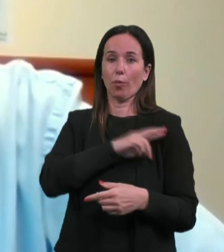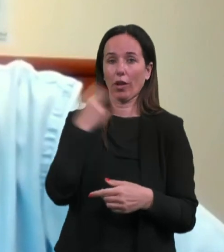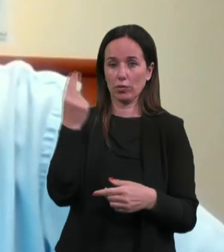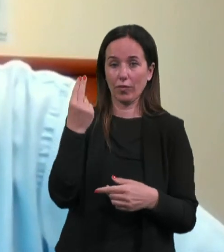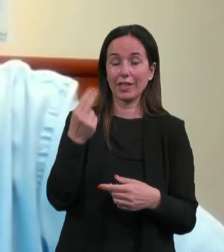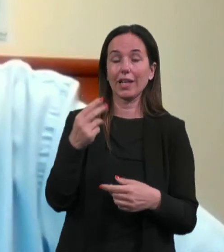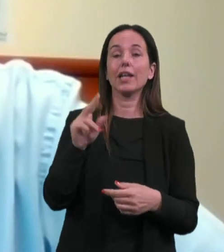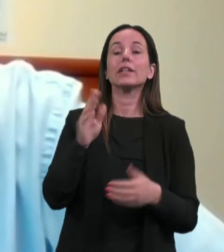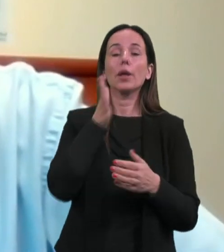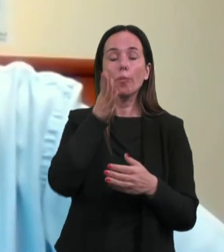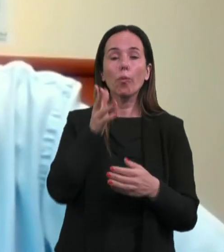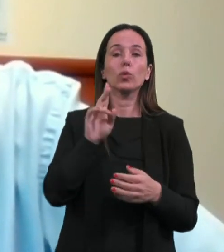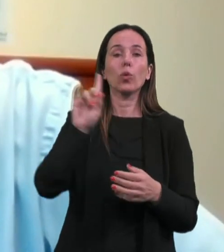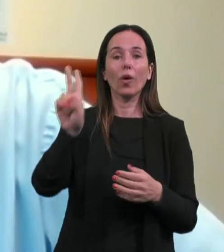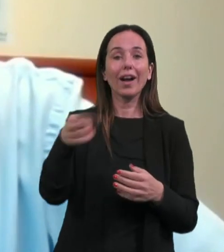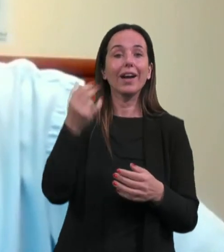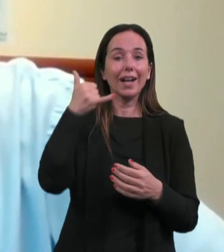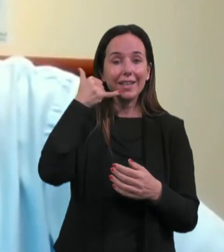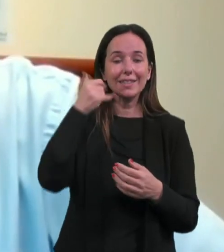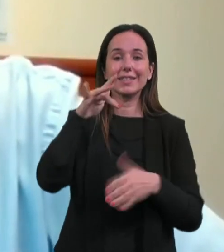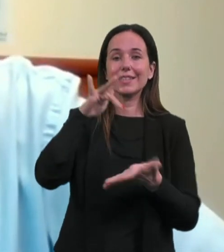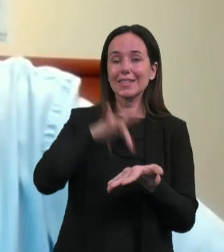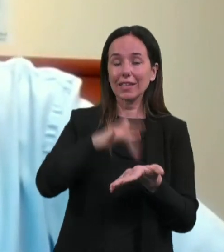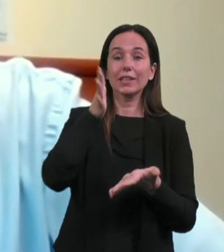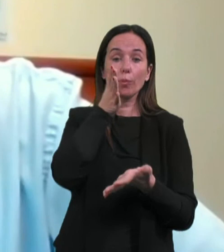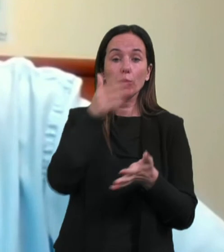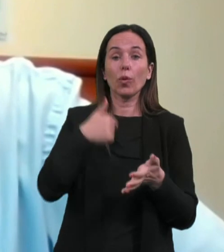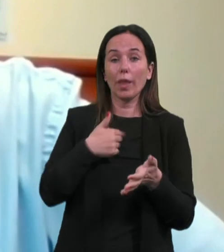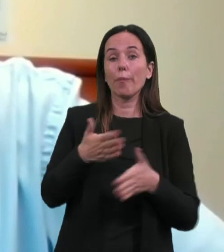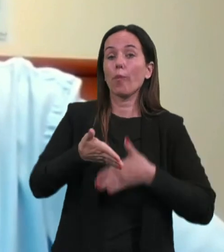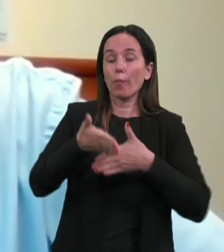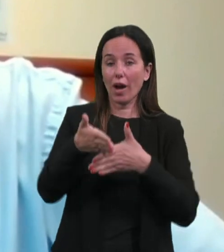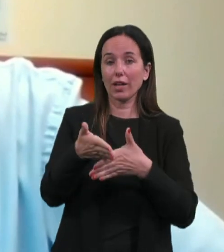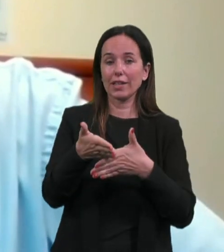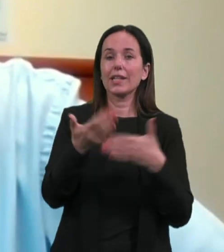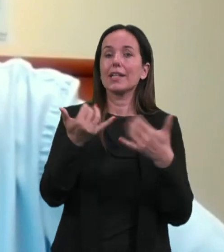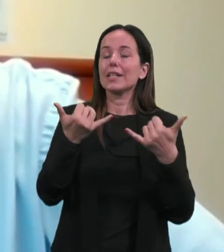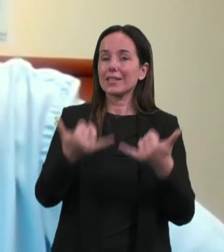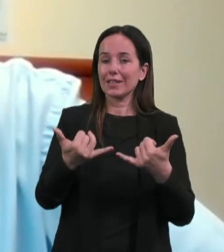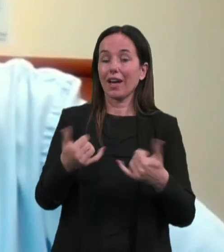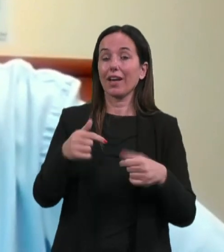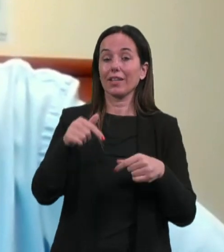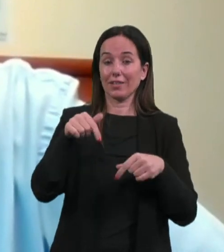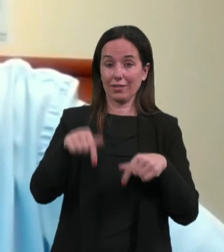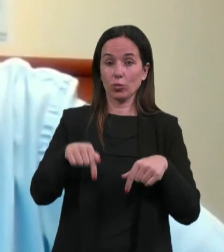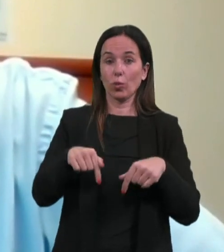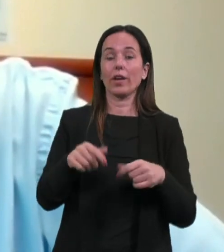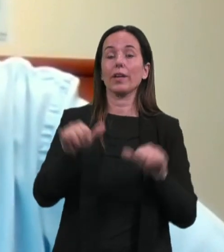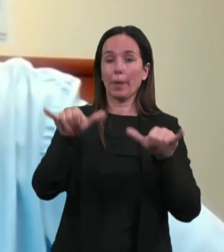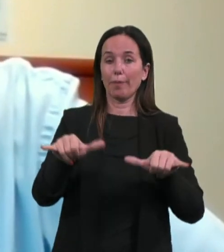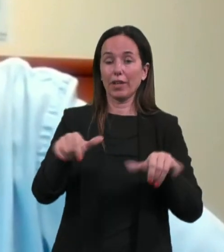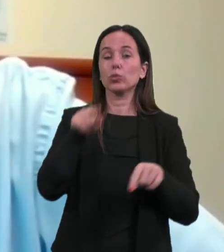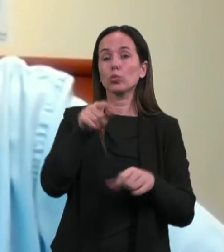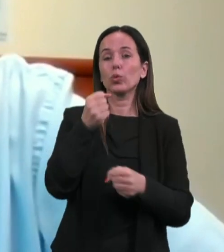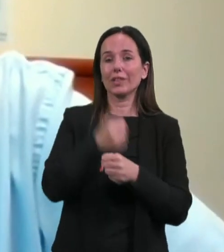klicni centri, da nam bojo pomagali. Vse to zdaj delamo, ta trenutak, ta tem mi sami na Bledu. To je